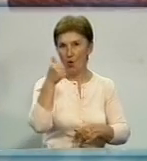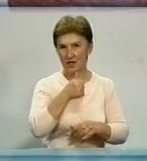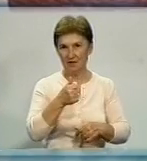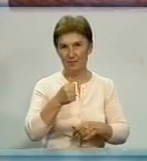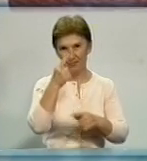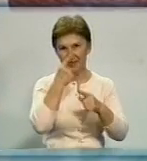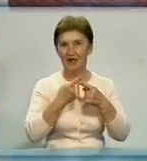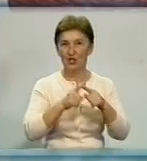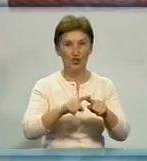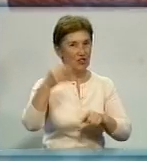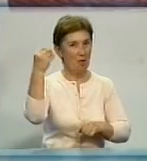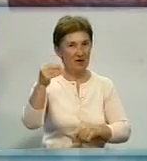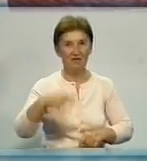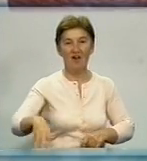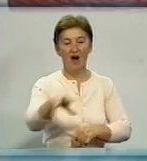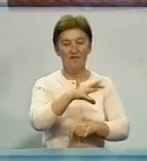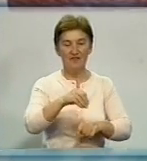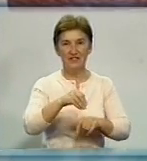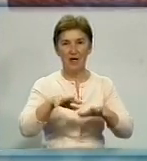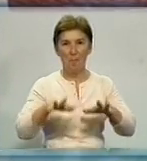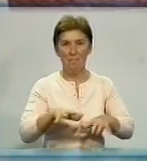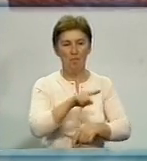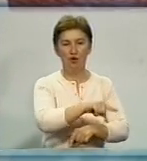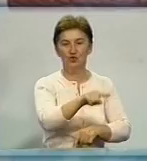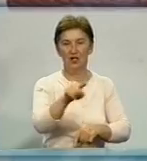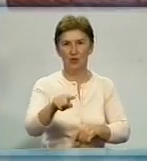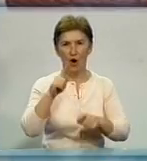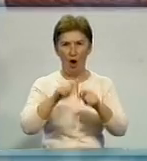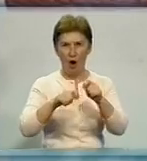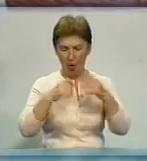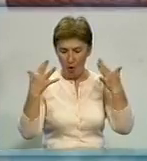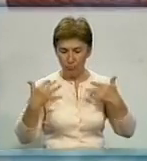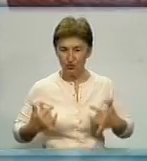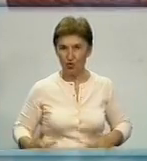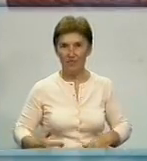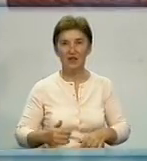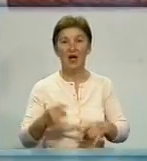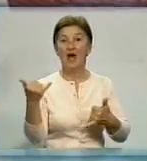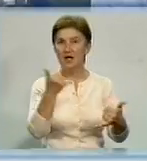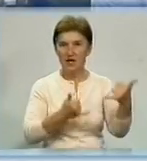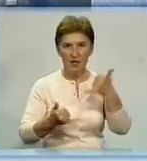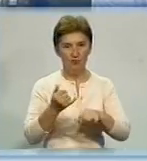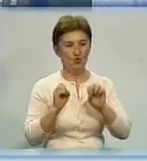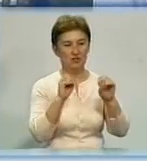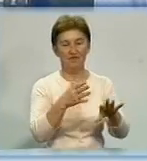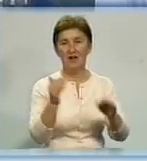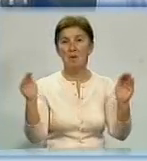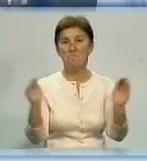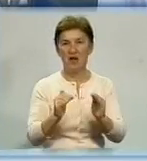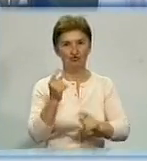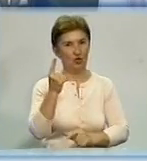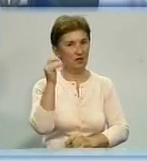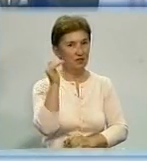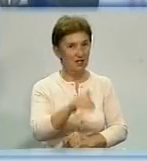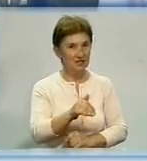перерва. Її провели в усіх пунктах області. Під час неї обшукували учасників ЗНО. Хімію в області здавали менше тисячі учасників.